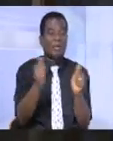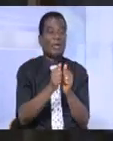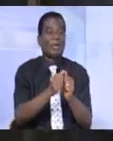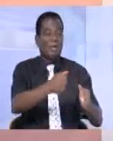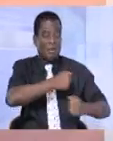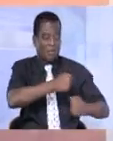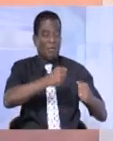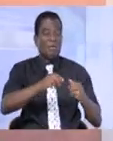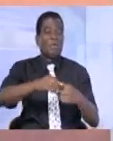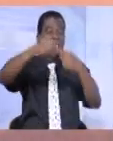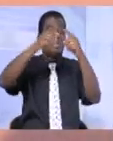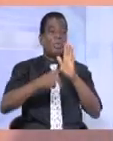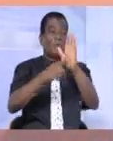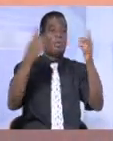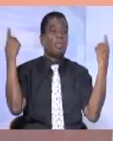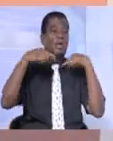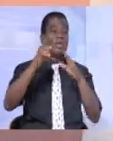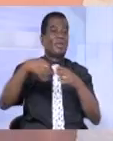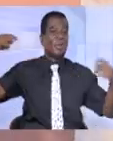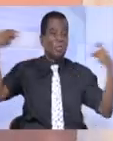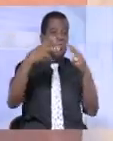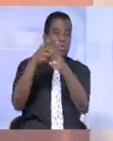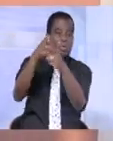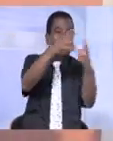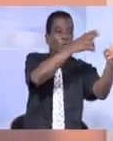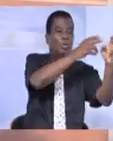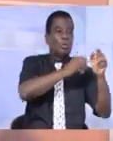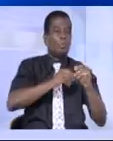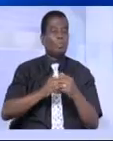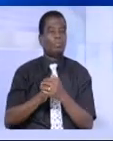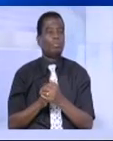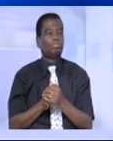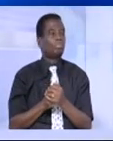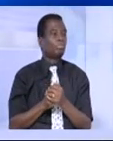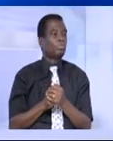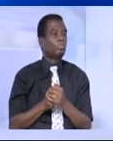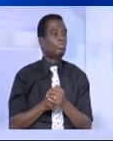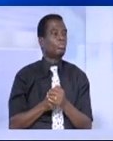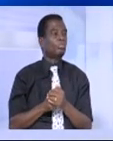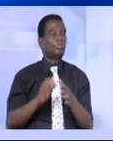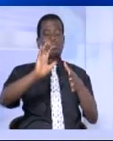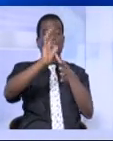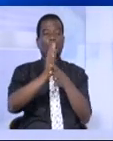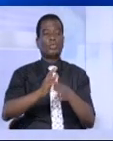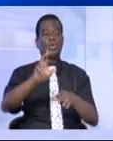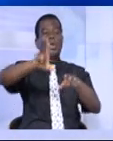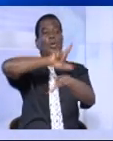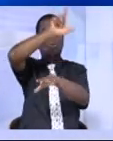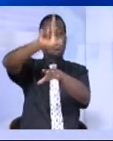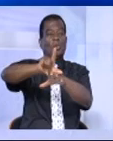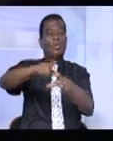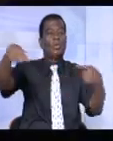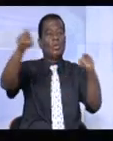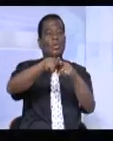ivoiriennes ont fait montre lors de cette attaque de Grand Bassam. En image, le Libéria également exprime